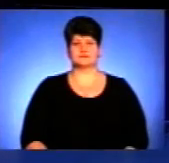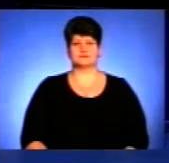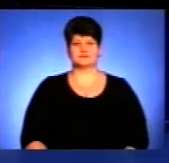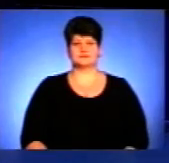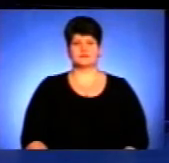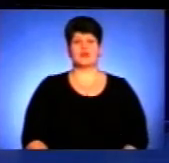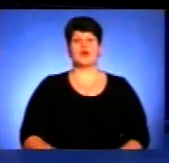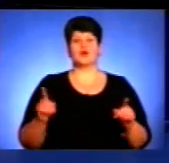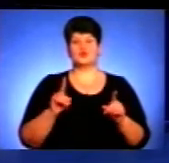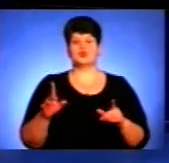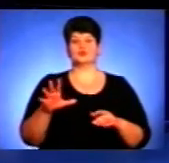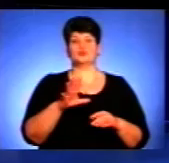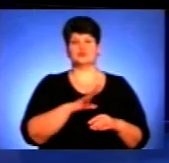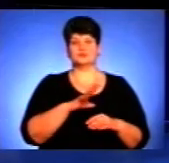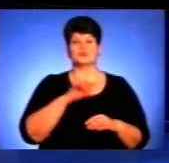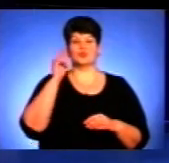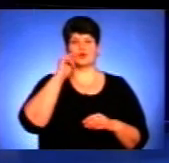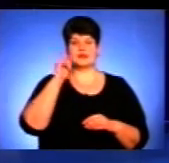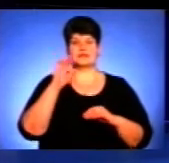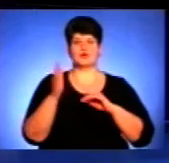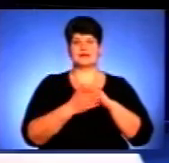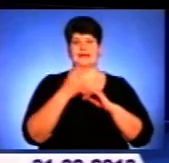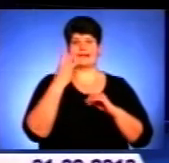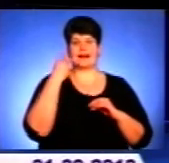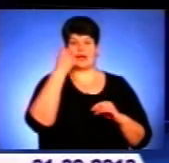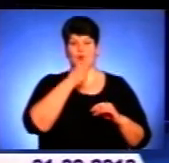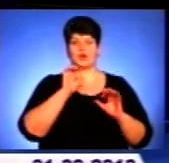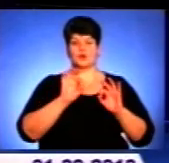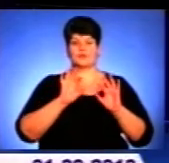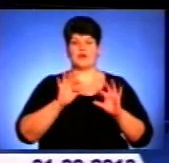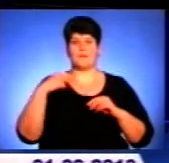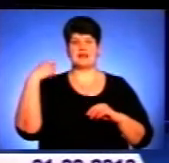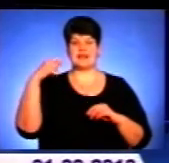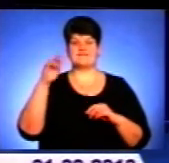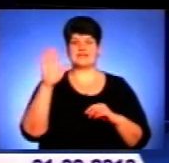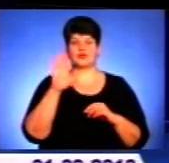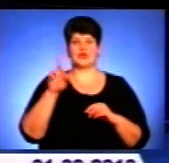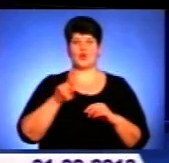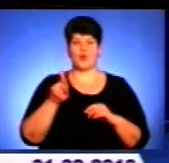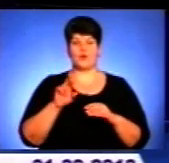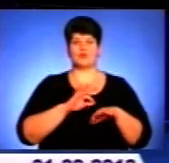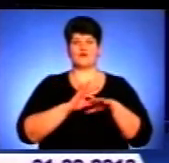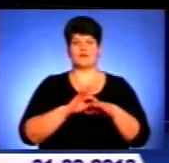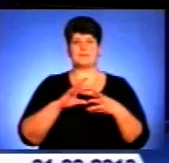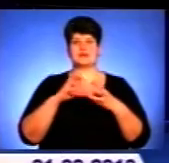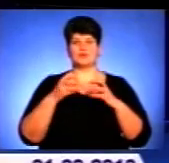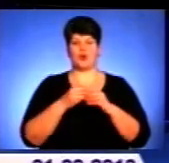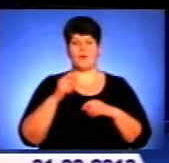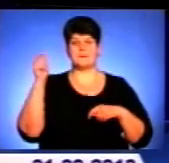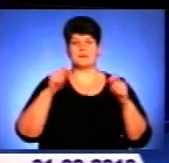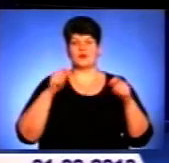Що відбулося з Україною за останні три роки, розповідав президент. Віктор Янукович провів підсумкову прес-конференцію,